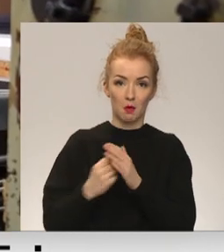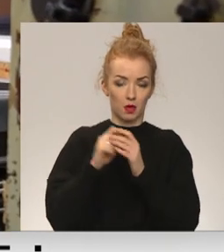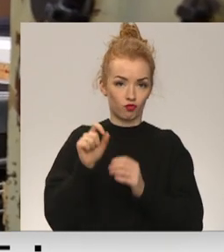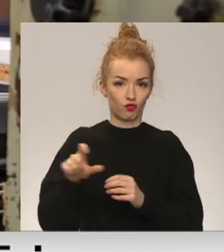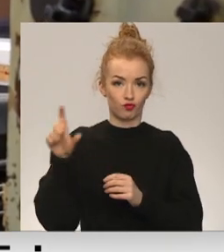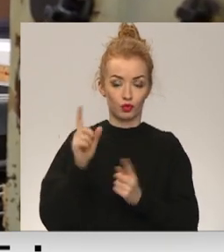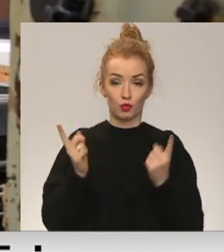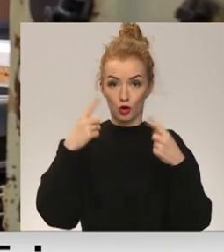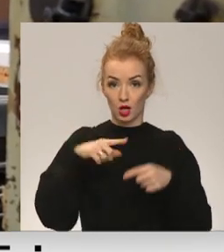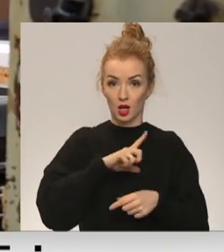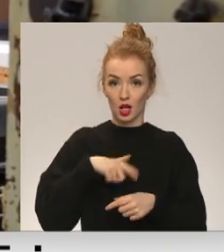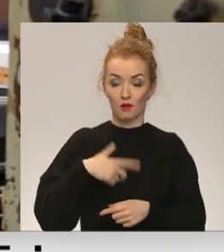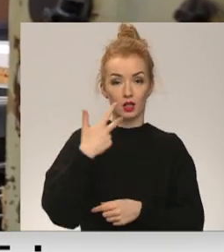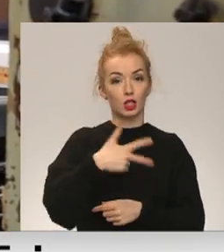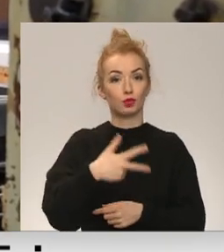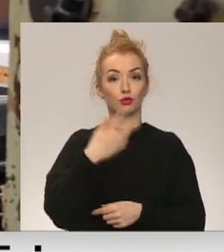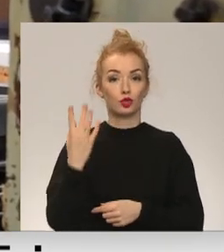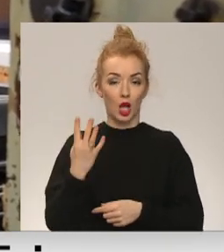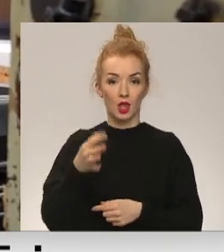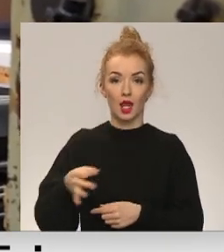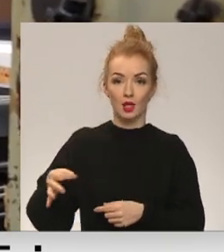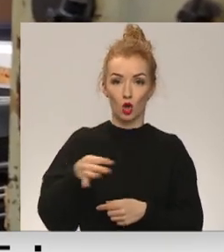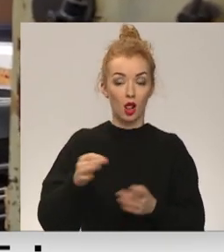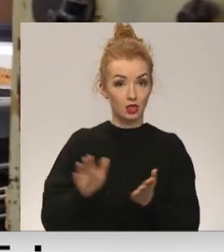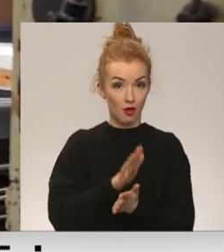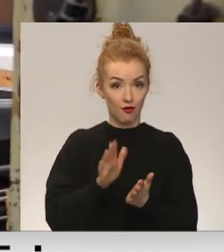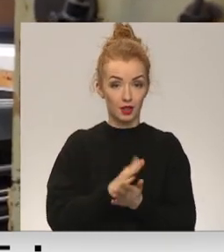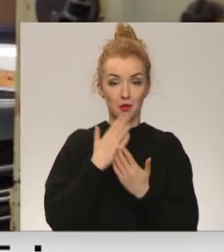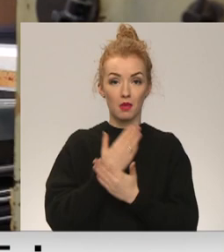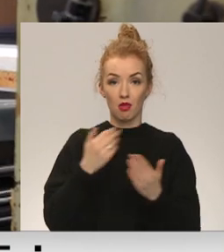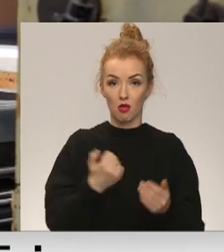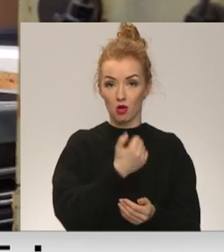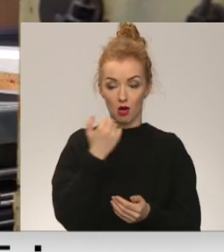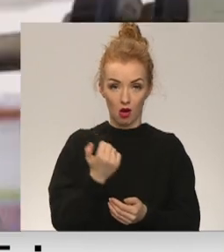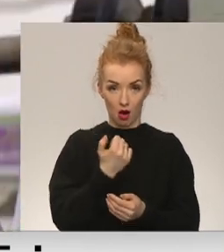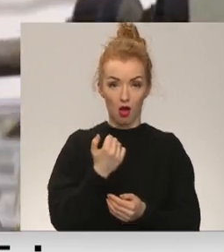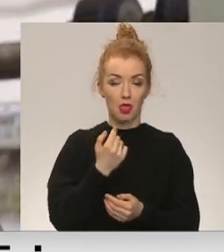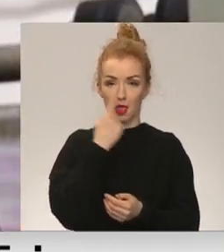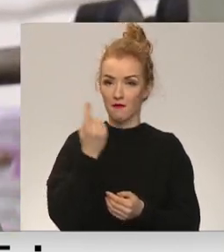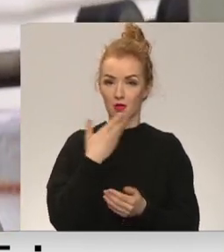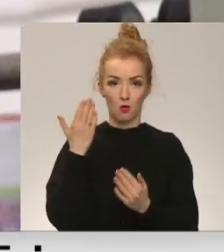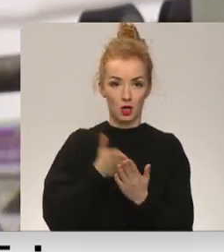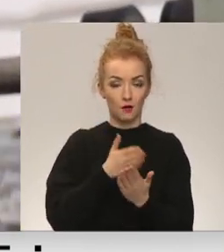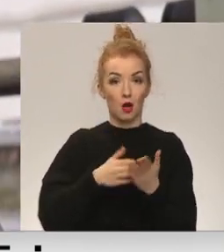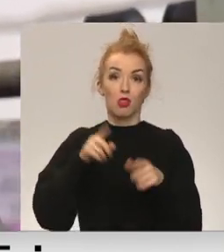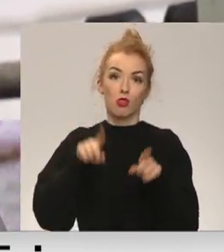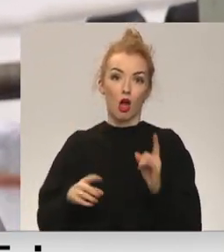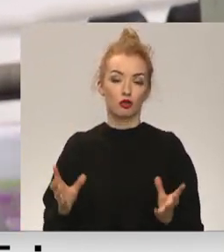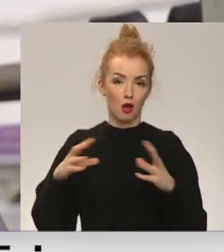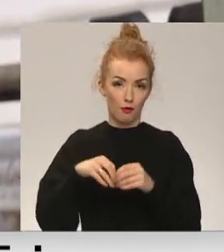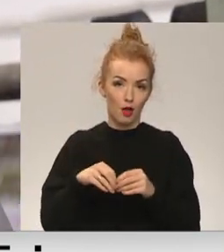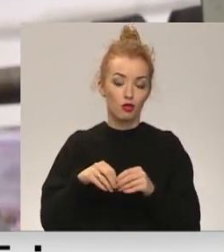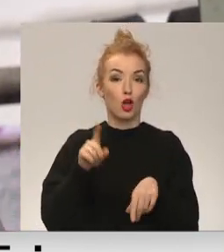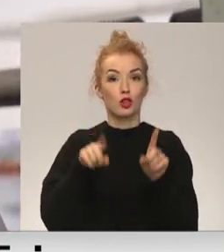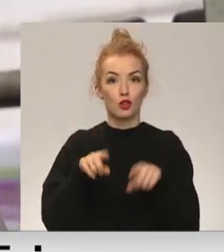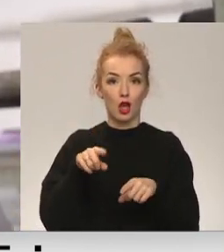Šobrīd Latvijā ir 34 reģionālās avīzes. Pēdējos gadus neviena likvidēta nav, dažas apvienojušās, citas